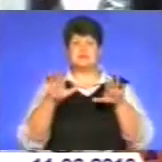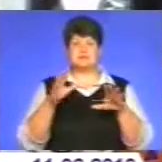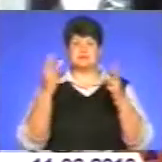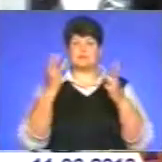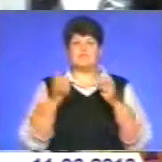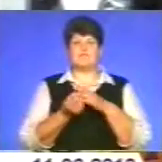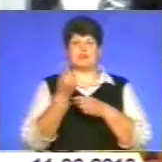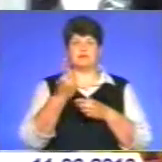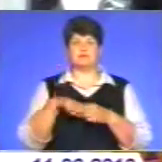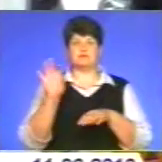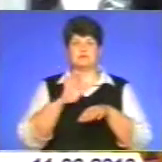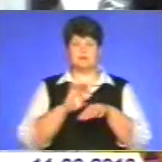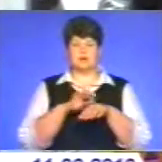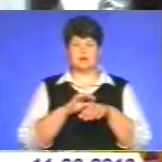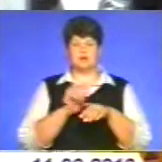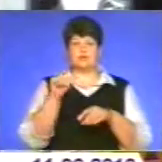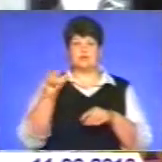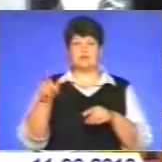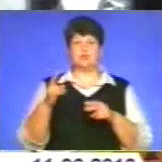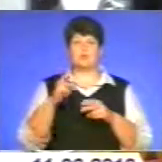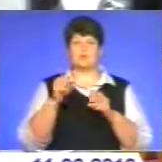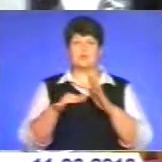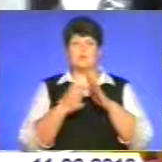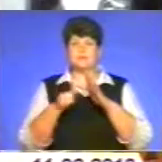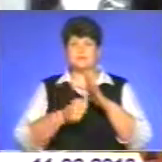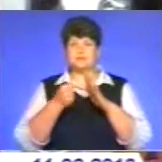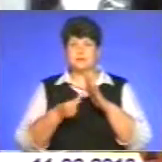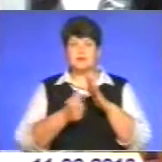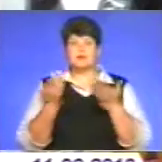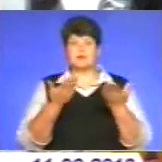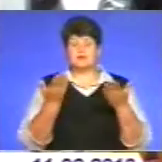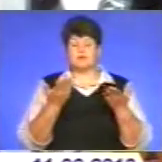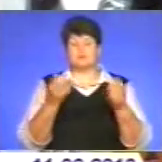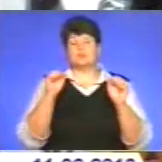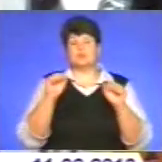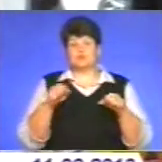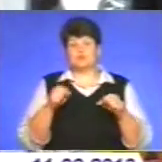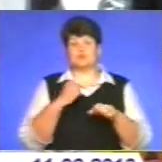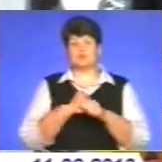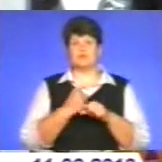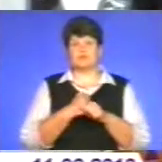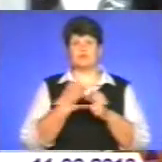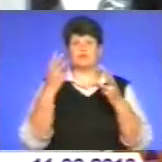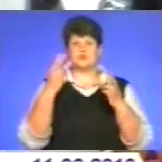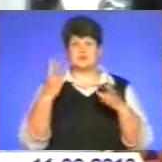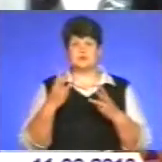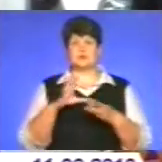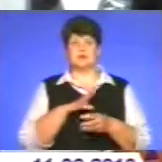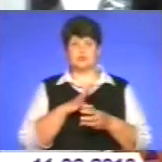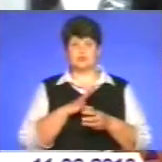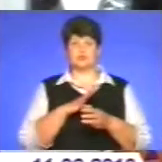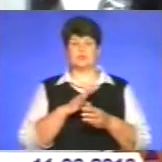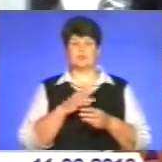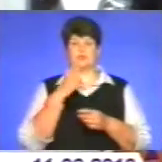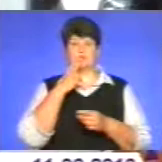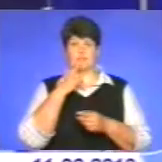виявили потерпілого, громадянина без певного місця проживання, який, ймовірно, і спричинив пожежу, допустивши необережність під